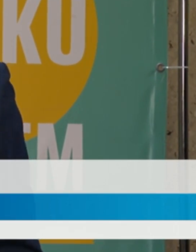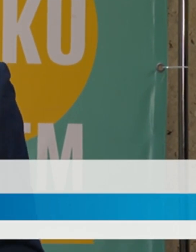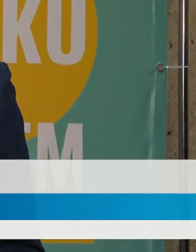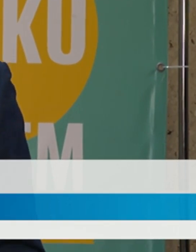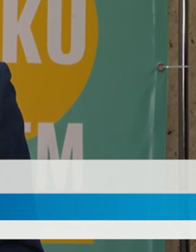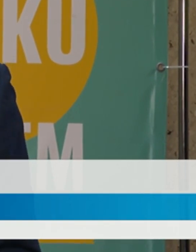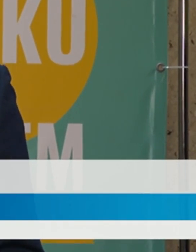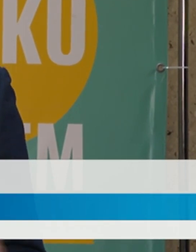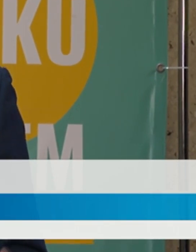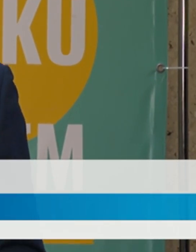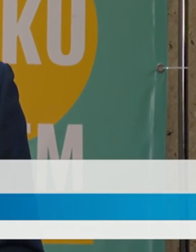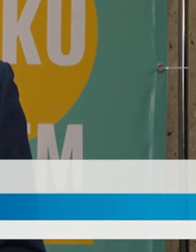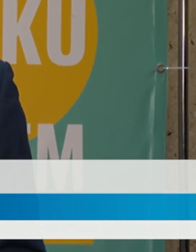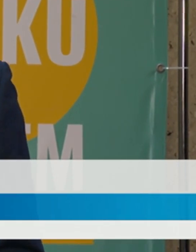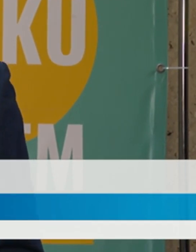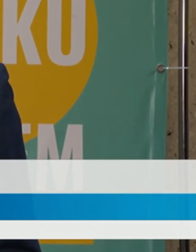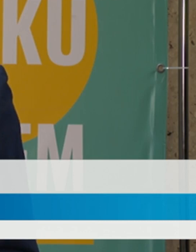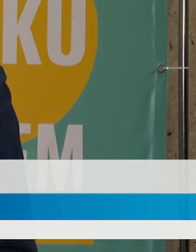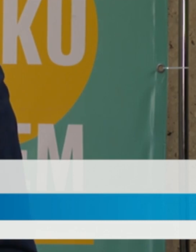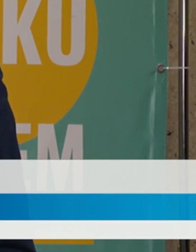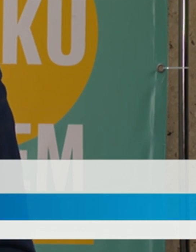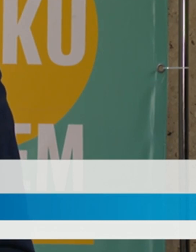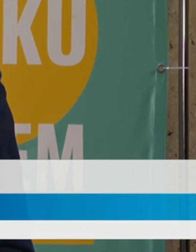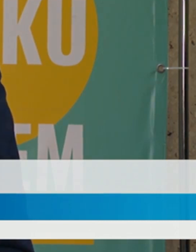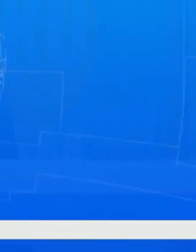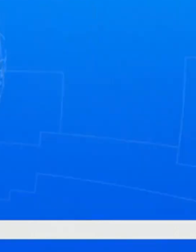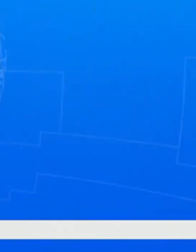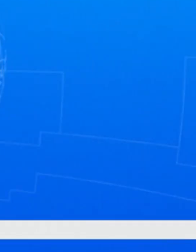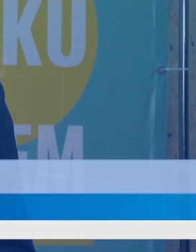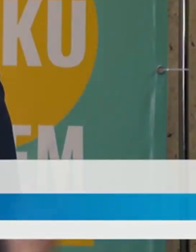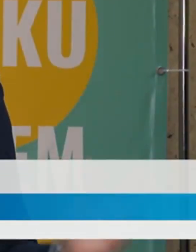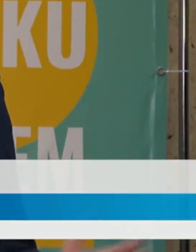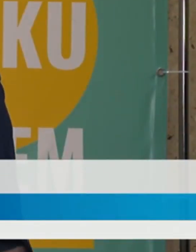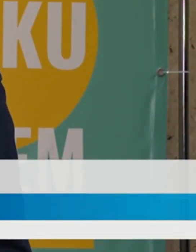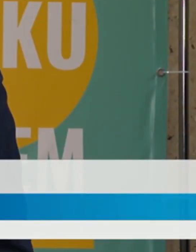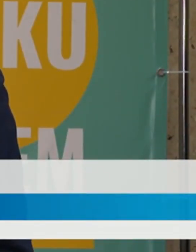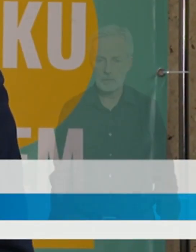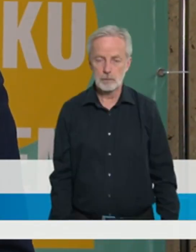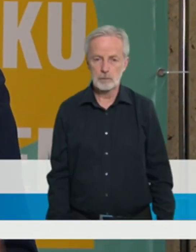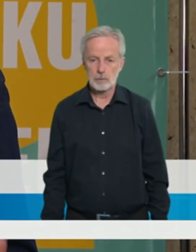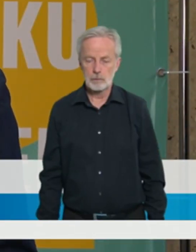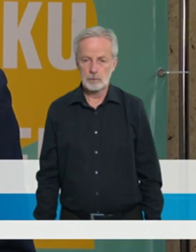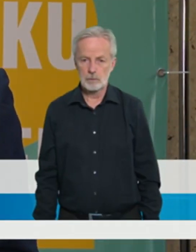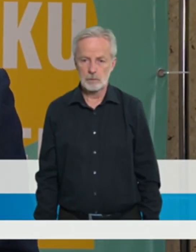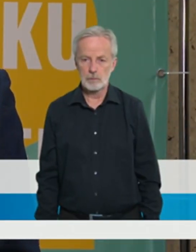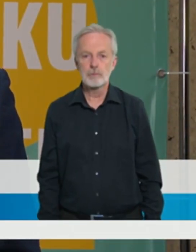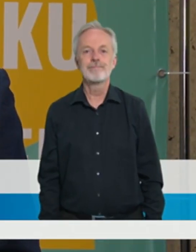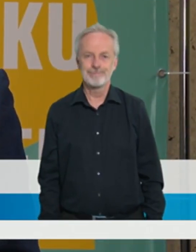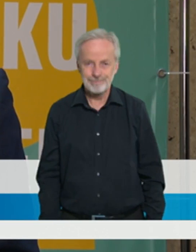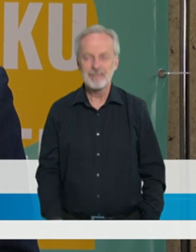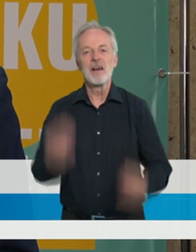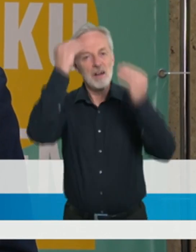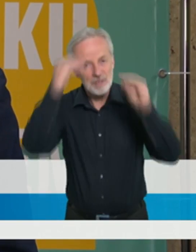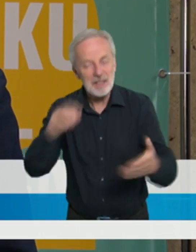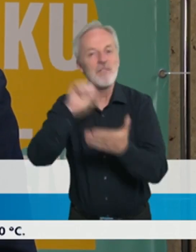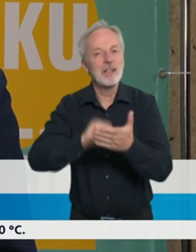částečně samozřejmě je ta datová konference, tak jak jste na ní zvyklí, kdy se snažíme prezentovat reálná data, jak